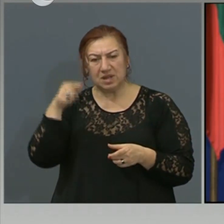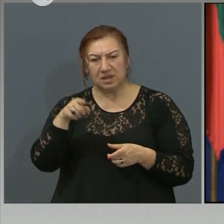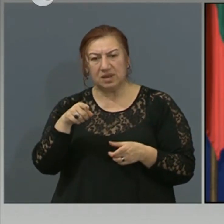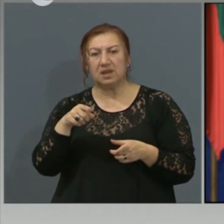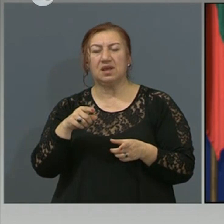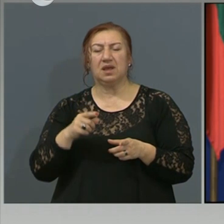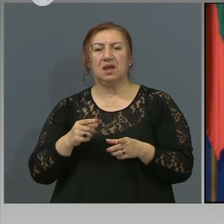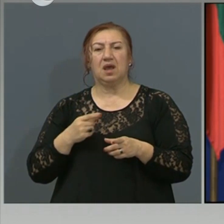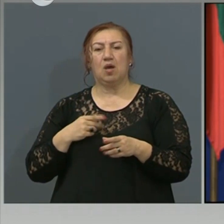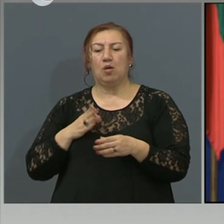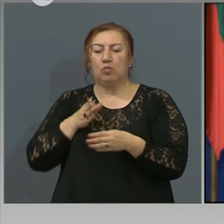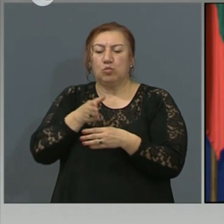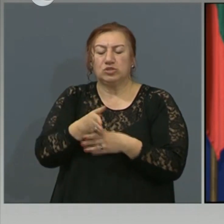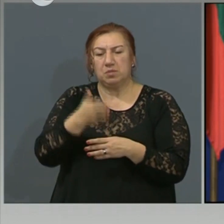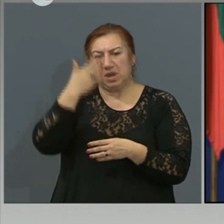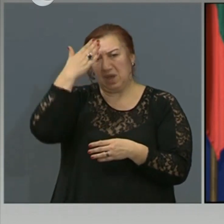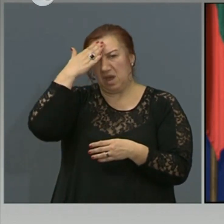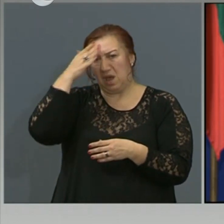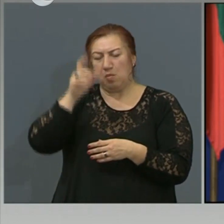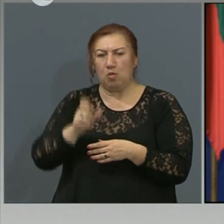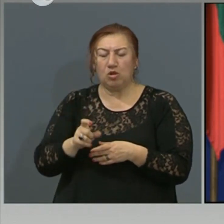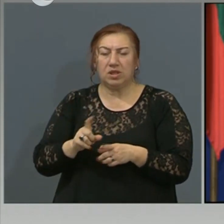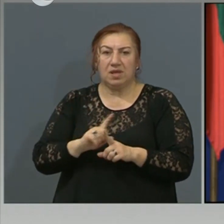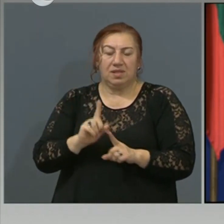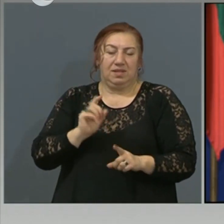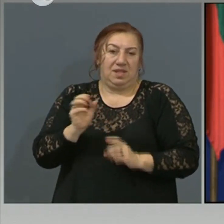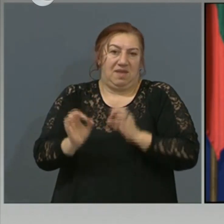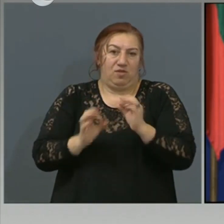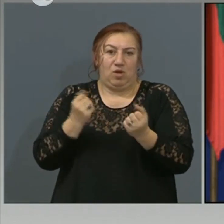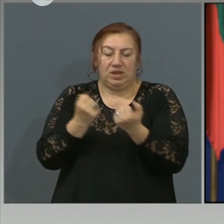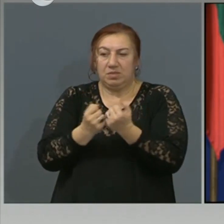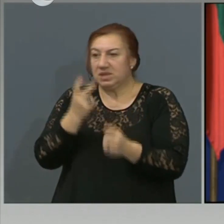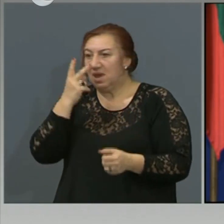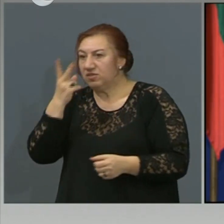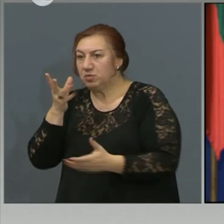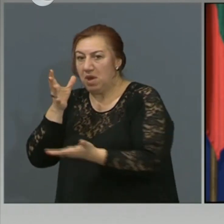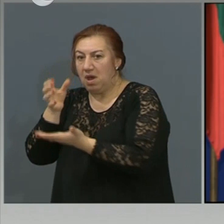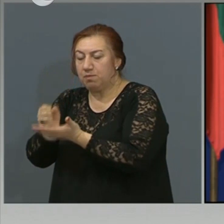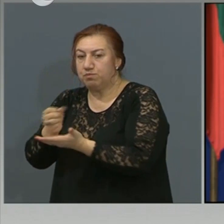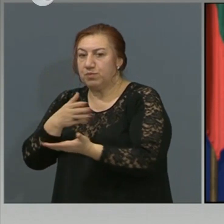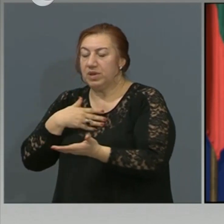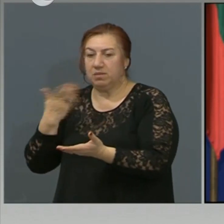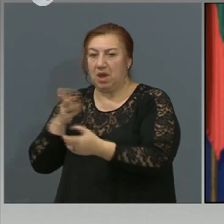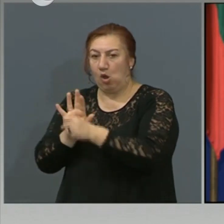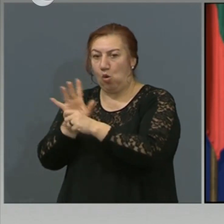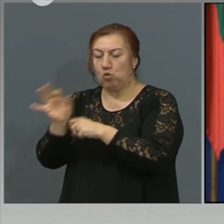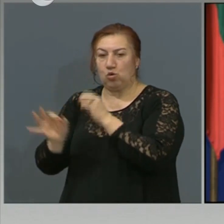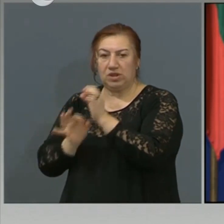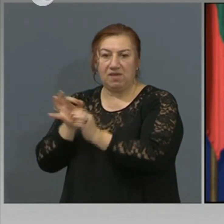че поступиха болни на най-невероятни места, които бяха установени с коронавирус инфекции,